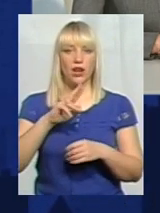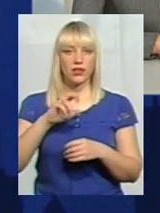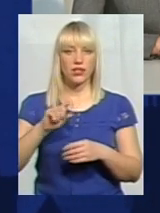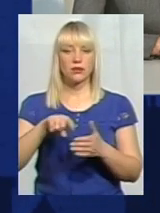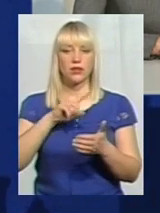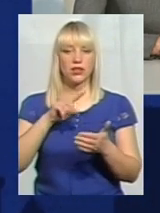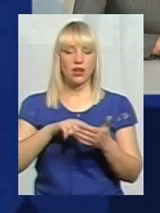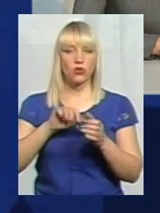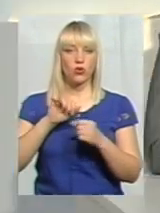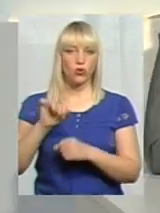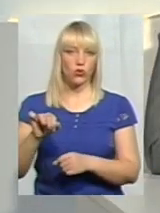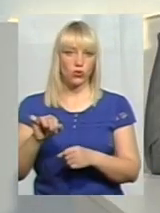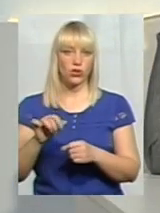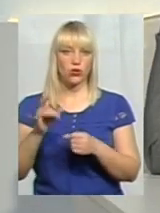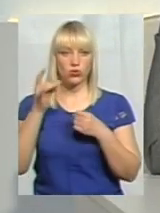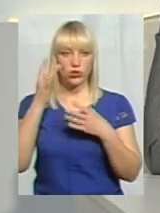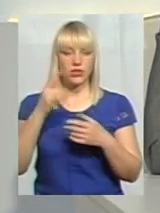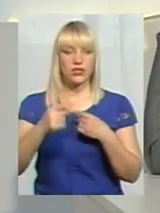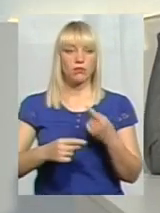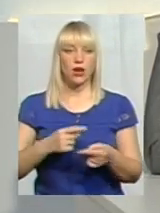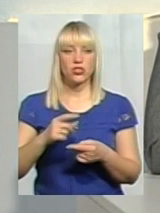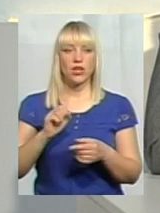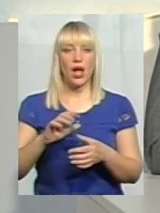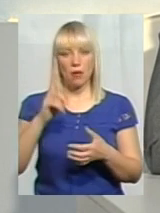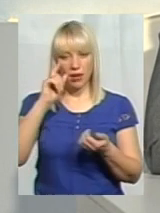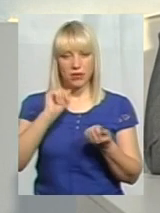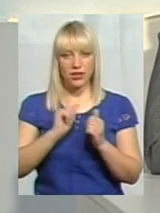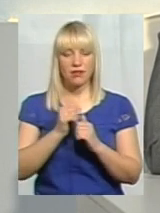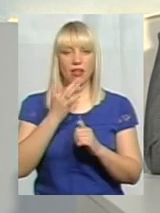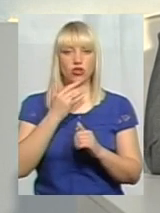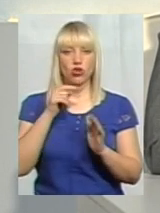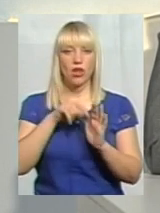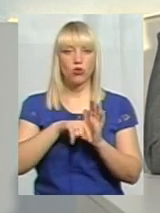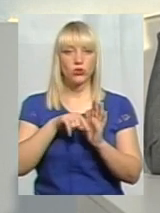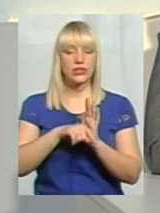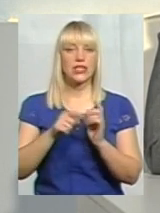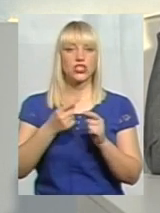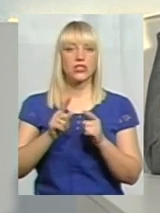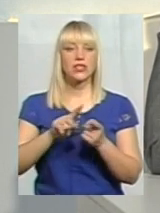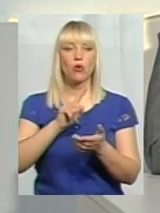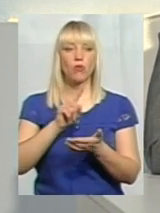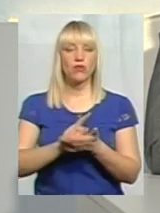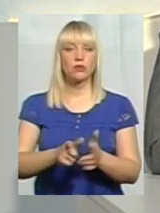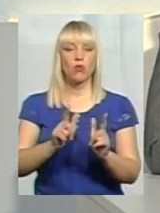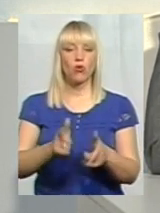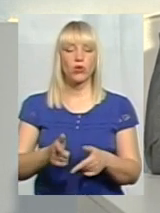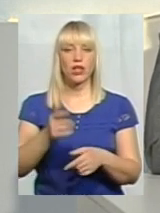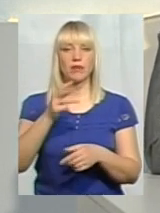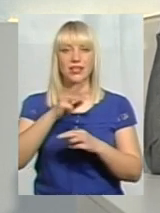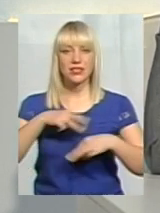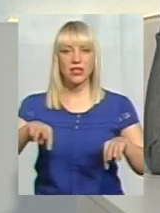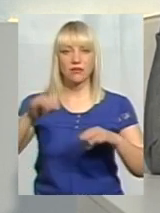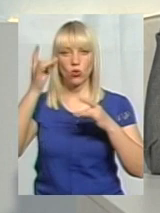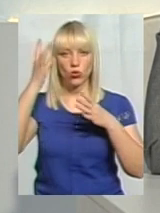спадщини, де розглядаються дані питання. А пам'ятки національного значення – це обов'язково із погодження Міністерства культури України,